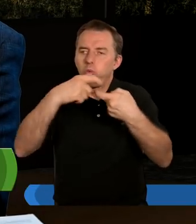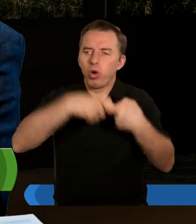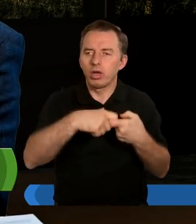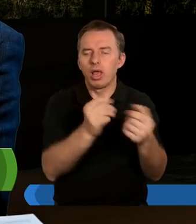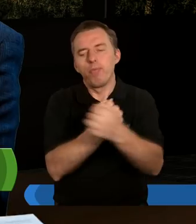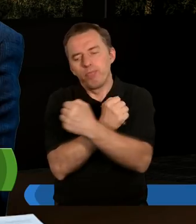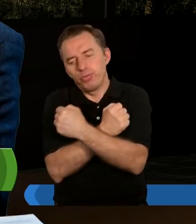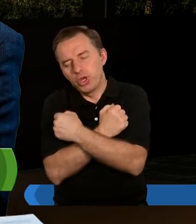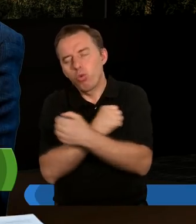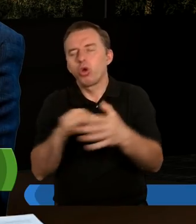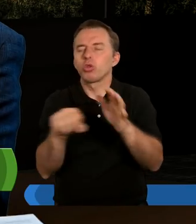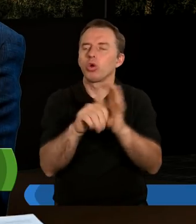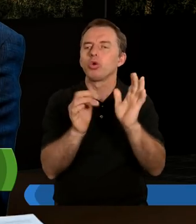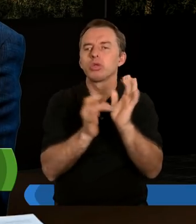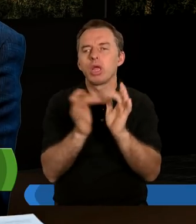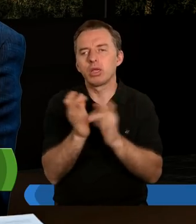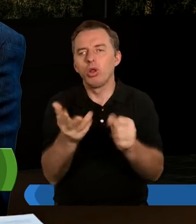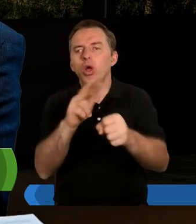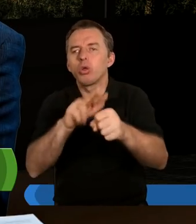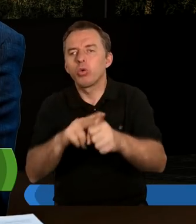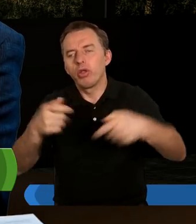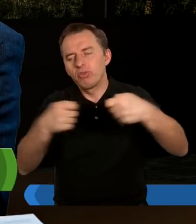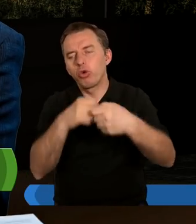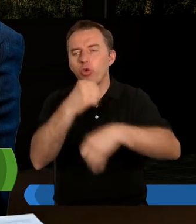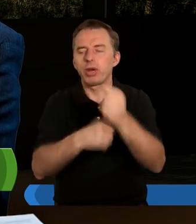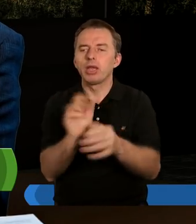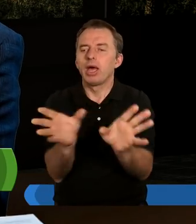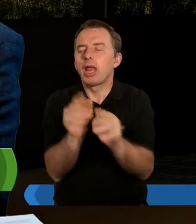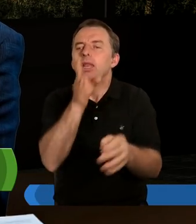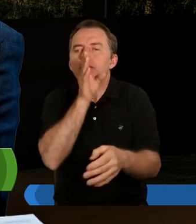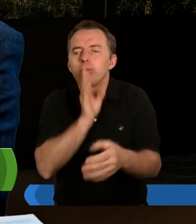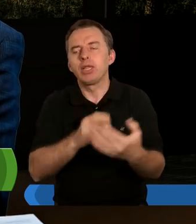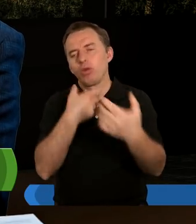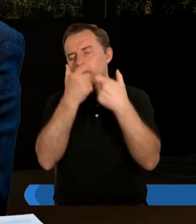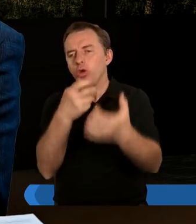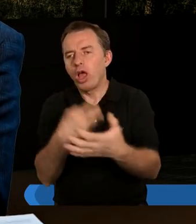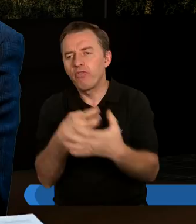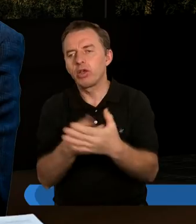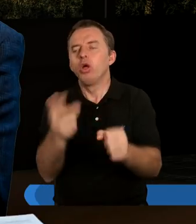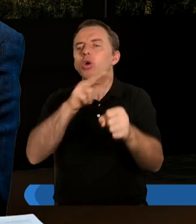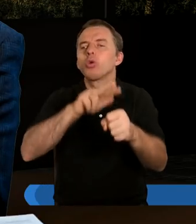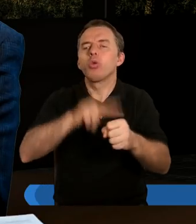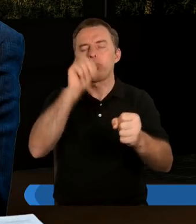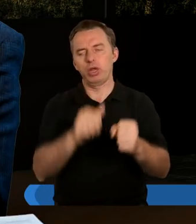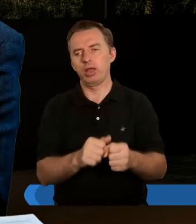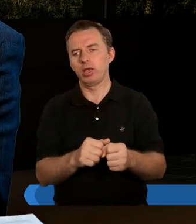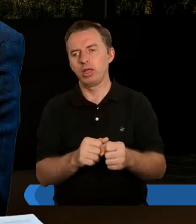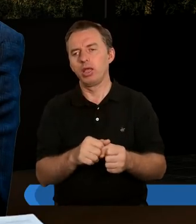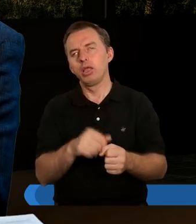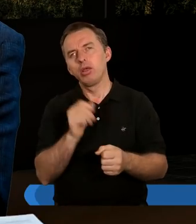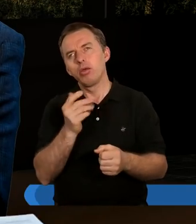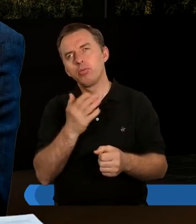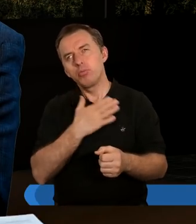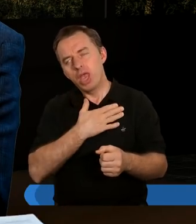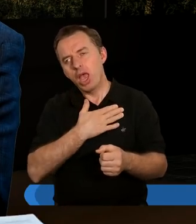miłość do Jezusa Chrystusa, którzy współpracowali w misji, którzy na